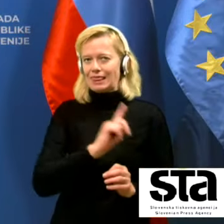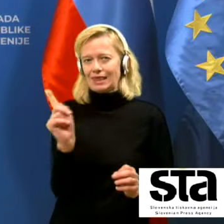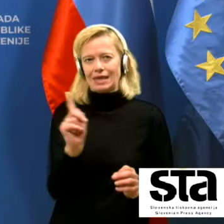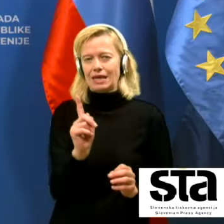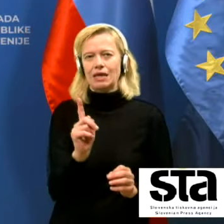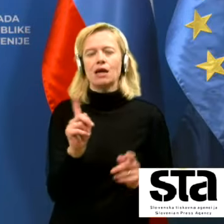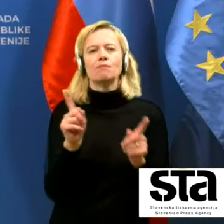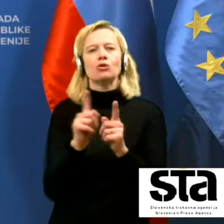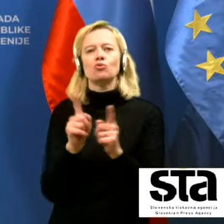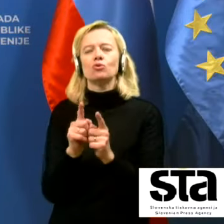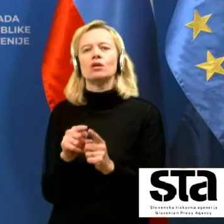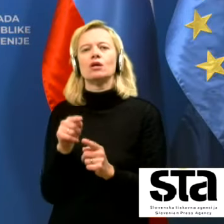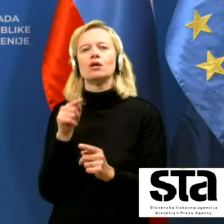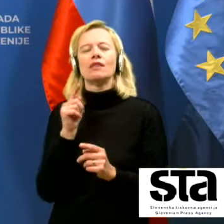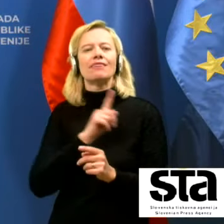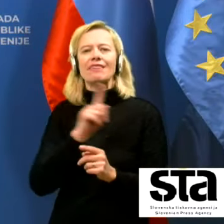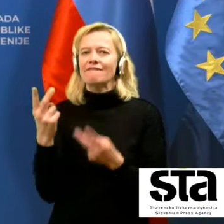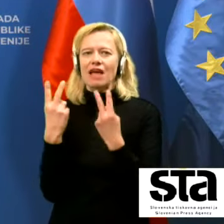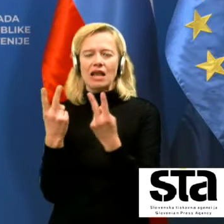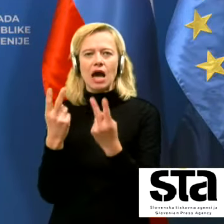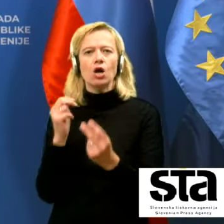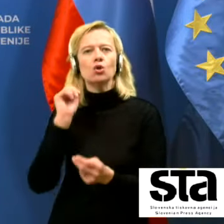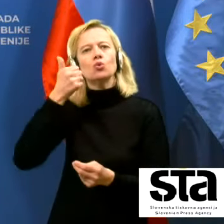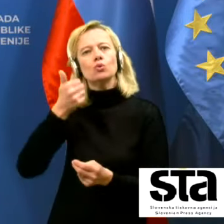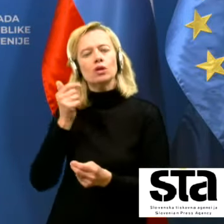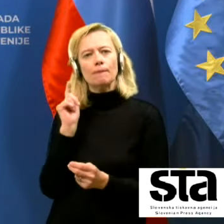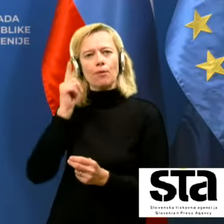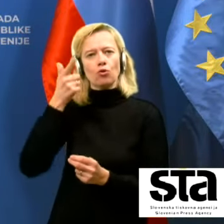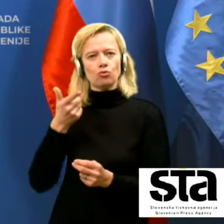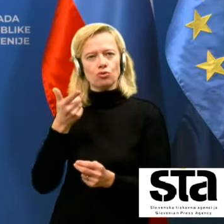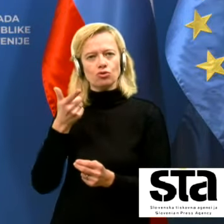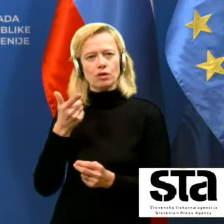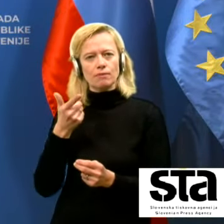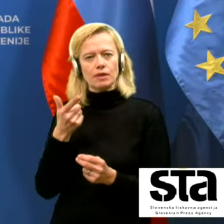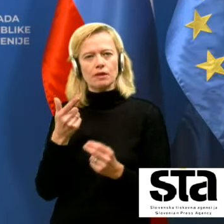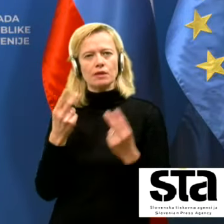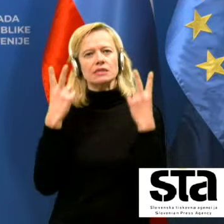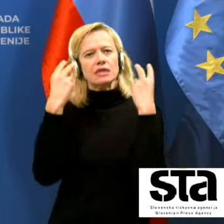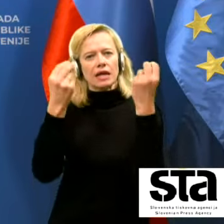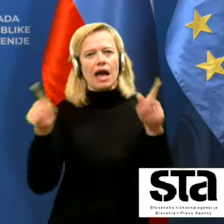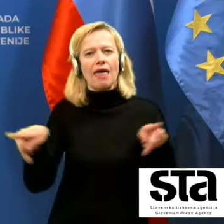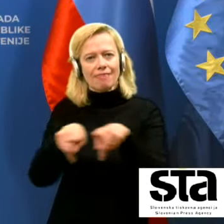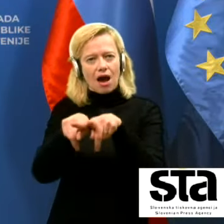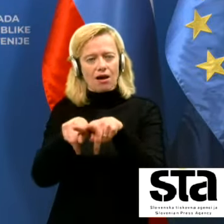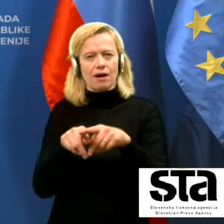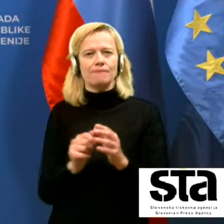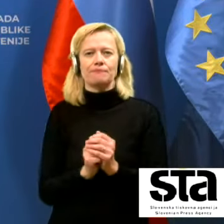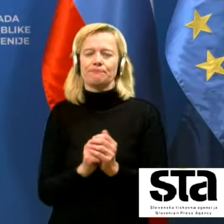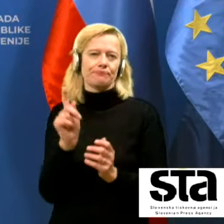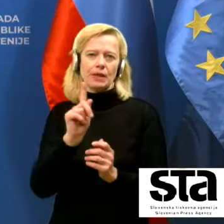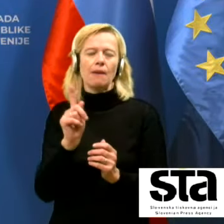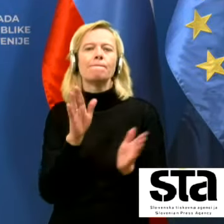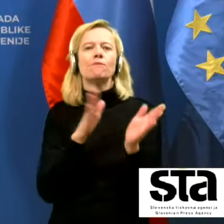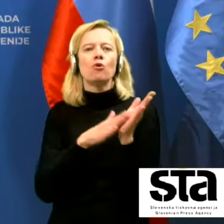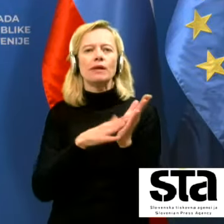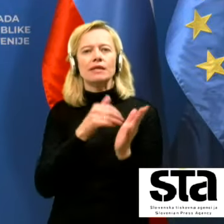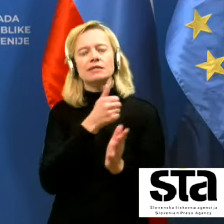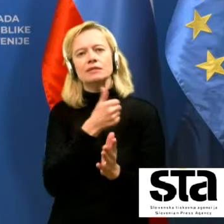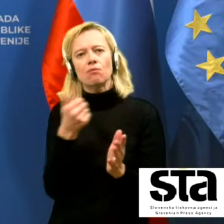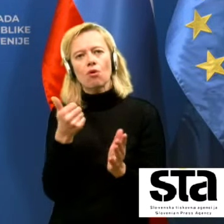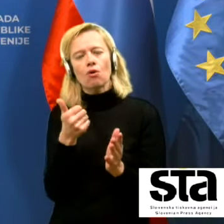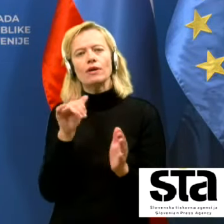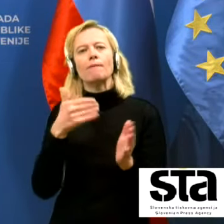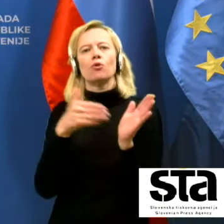velja to tudi, da je jutri ali pojutršnjem slika enaka. Pomeni samo, da je